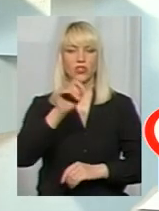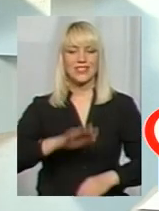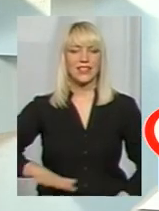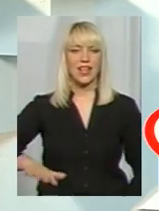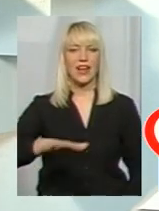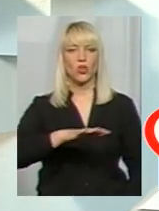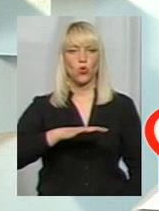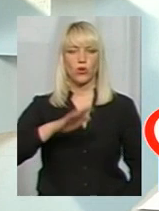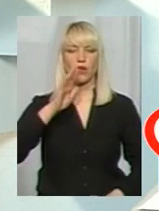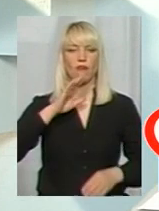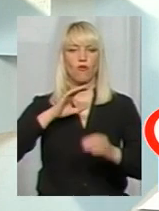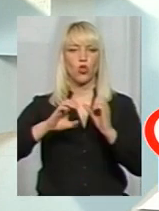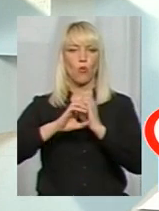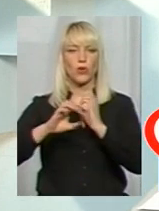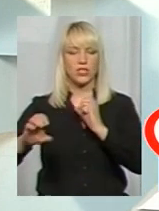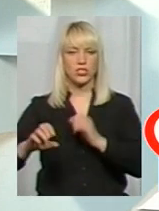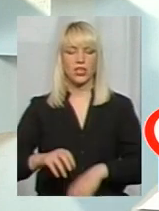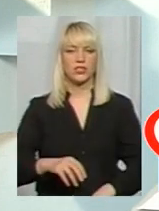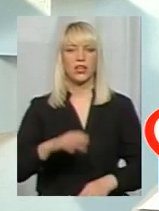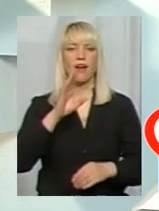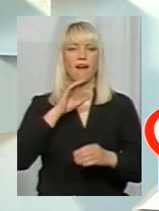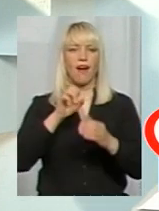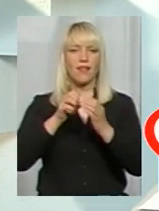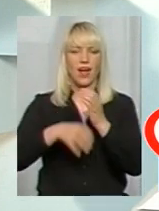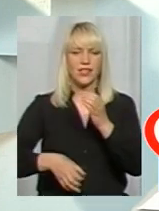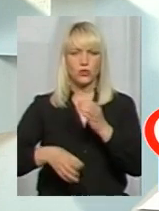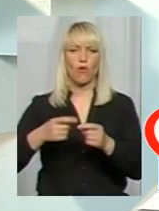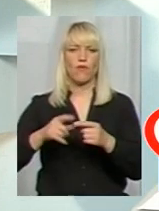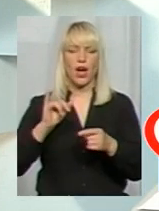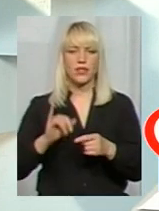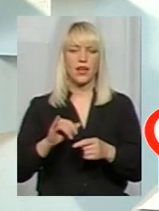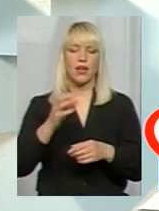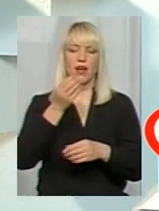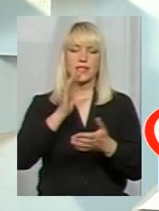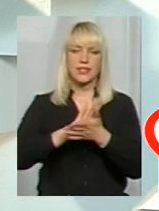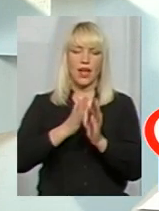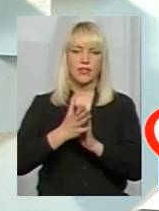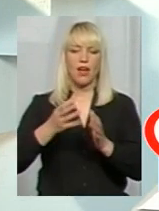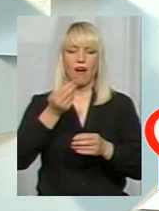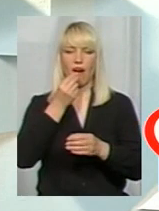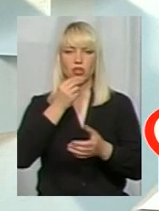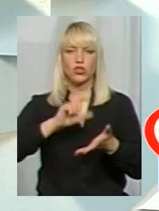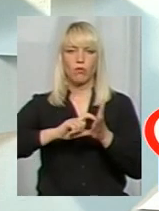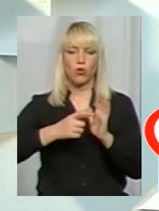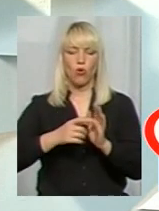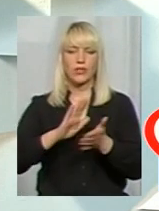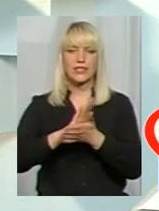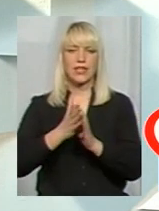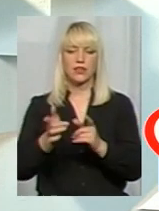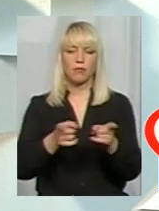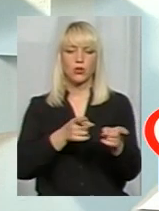водопостачання, каналізування, стану харчоблоку, стану підготовки персоналу,